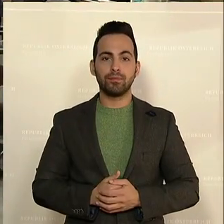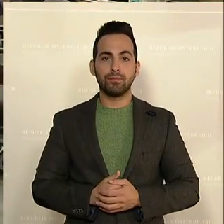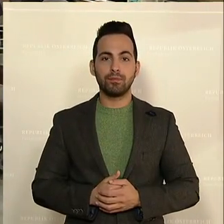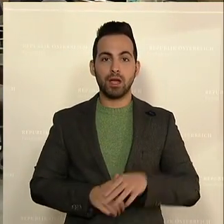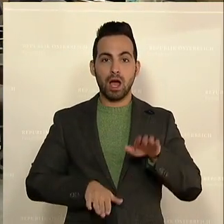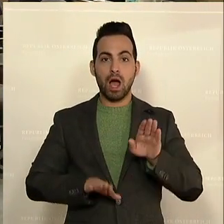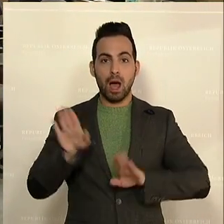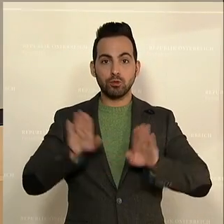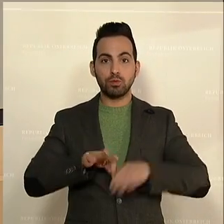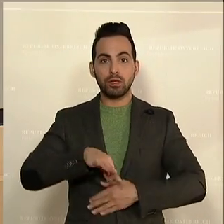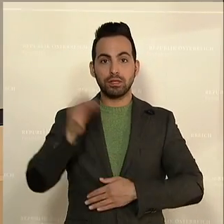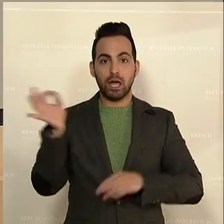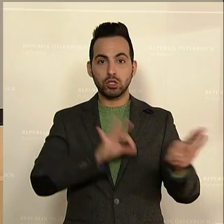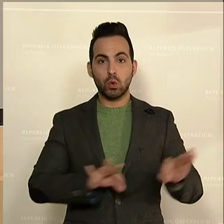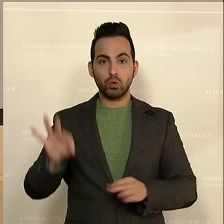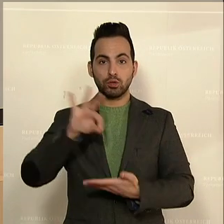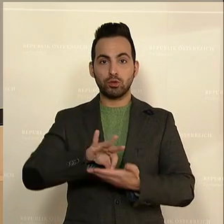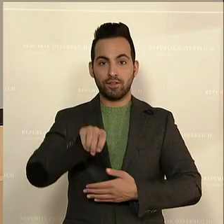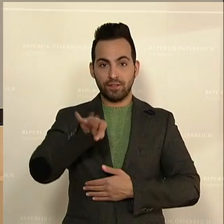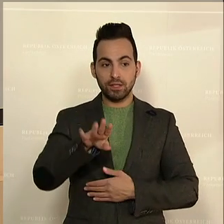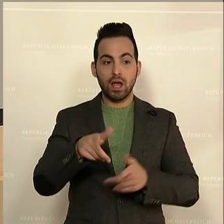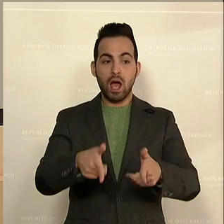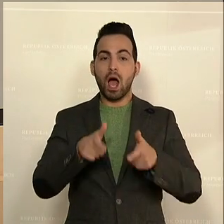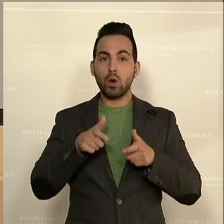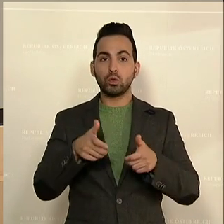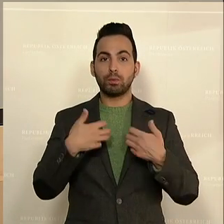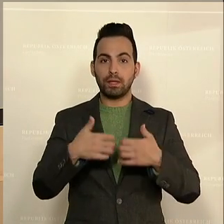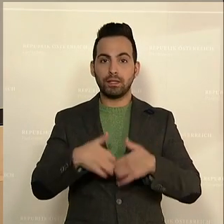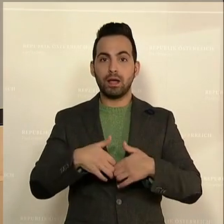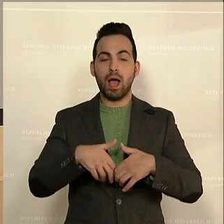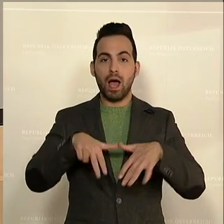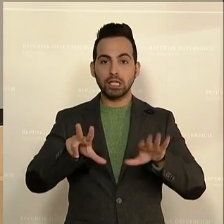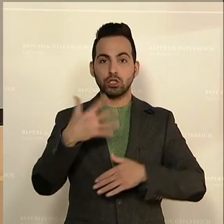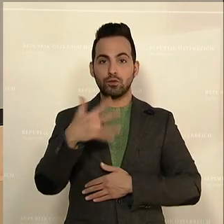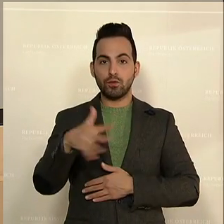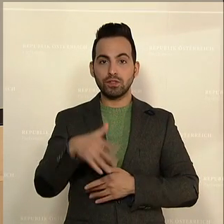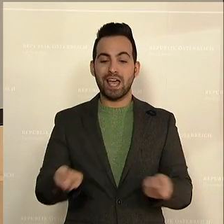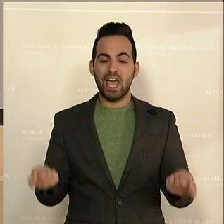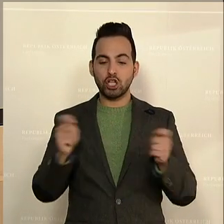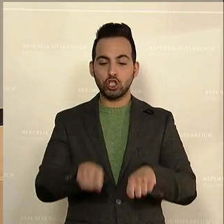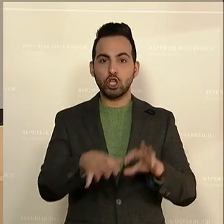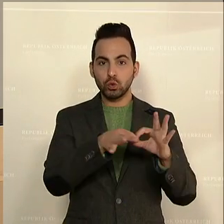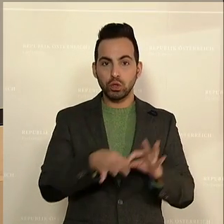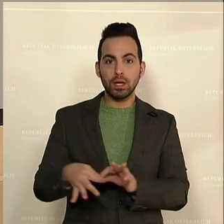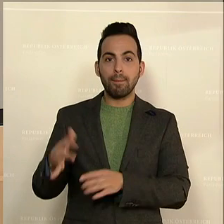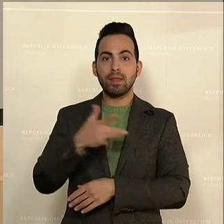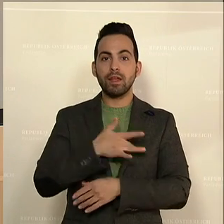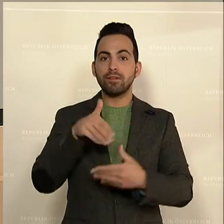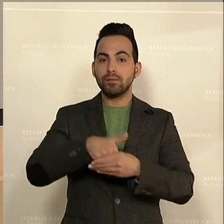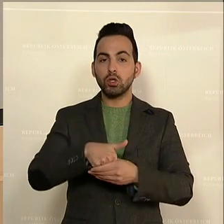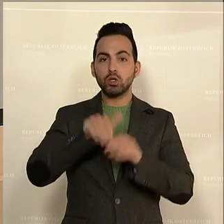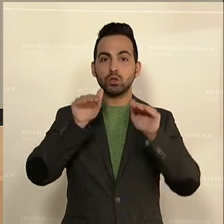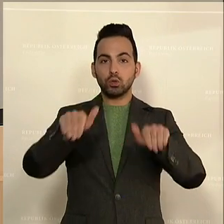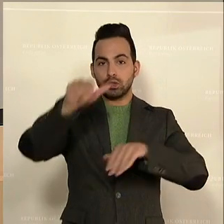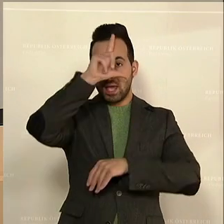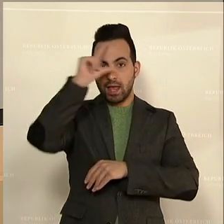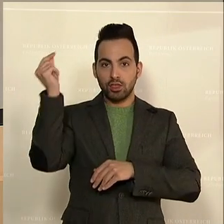Abstimmung über den Tagesordnungspunkt 14, die dem Ausschussbericht 1855 der Beilagen angeschlossenen Entschließung betreffend den Schutz ethnischer,